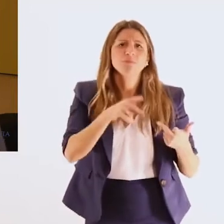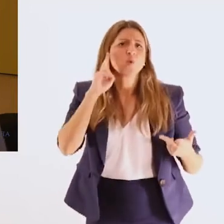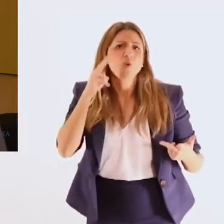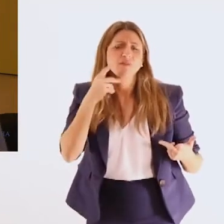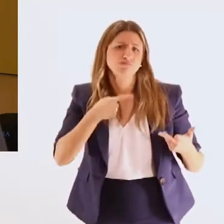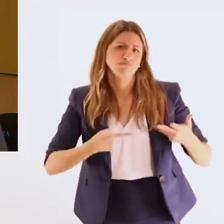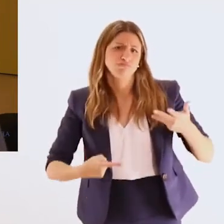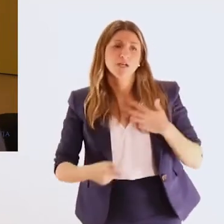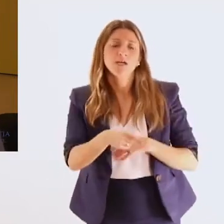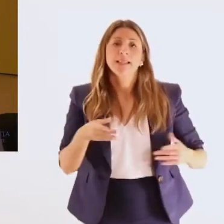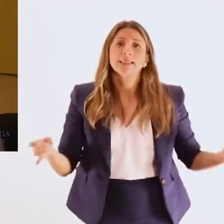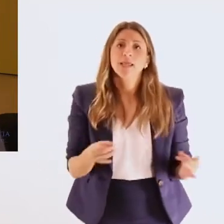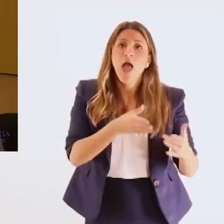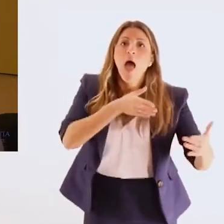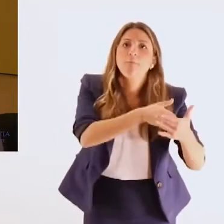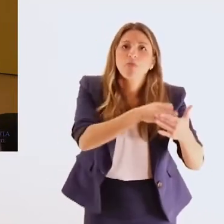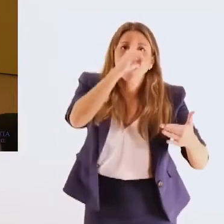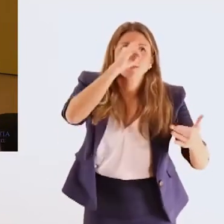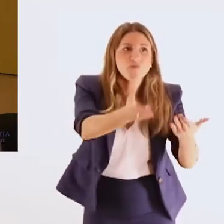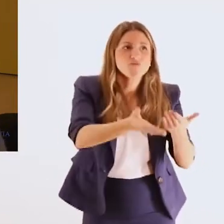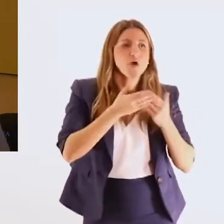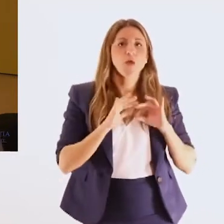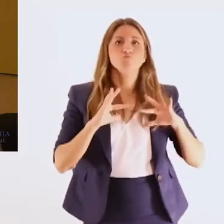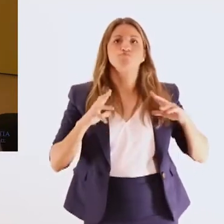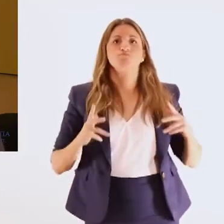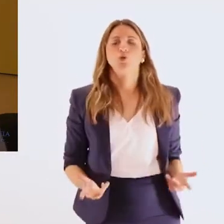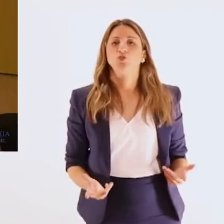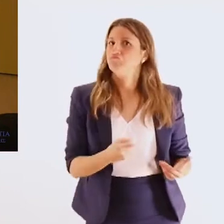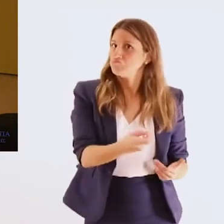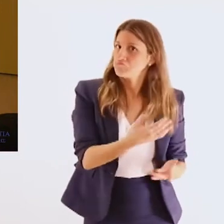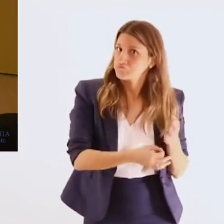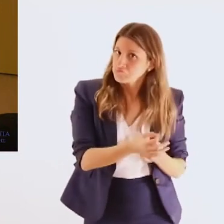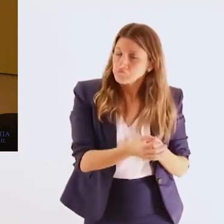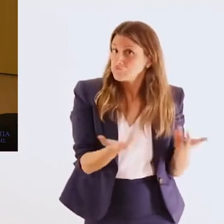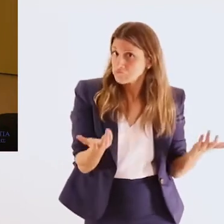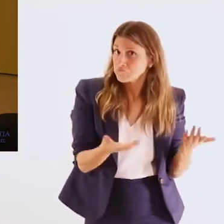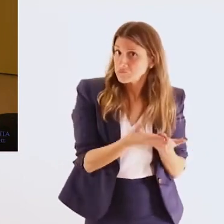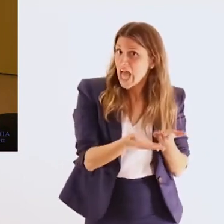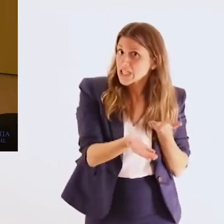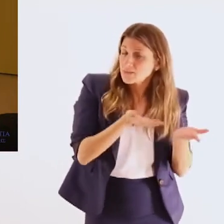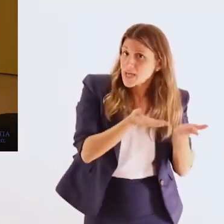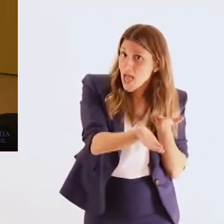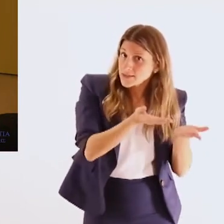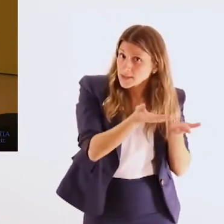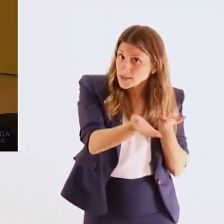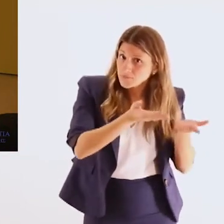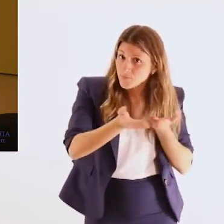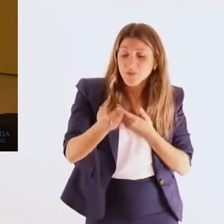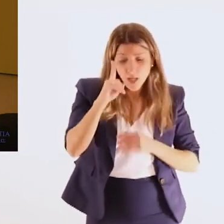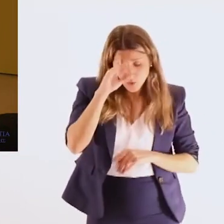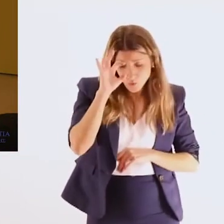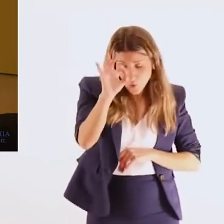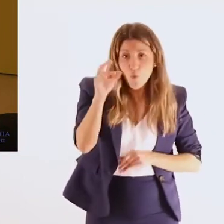σωστή συναλλαγή μεταξύ τους έτσι ώστε να μην δημιουργούνται προβλήματα, παρεξηγήσεις και δυσκολίες γενικά στην καθημερινή ζωή των ατόμων